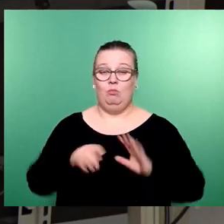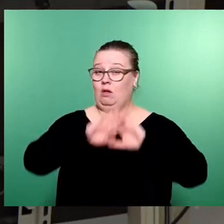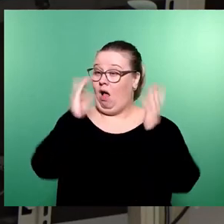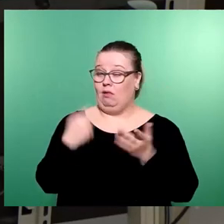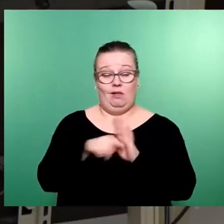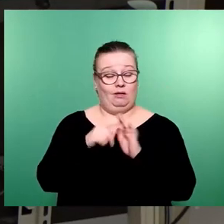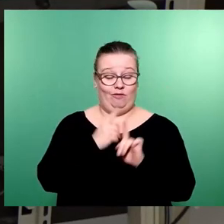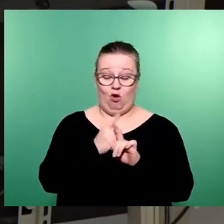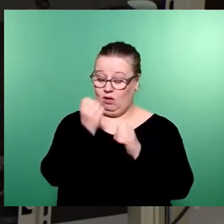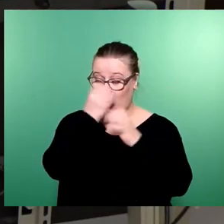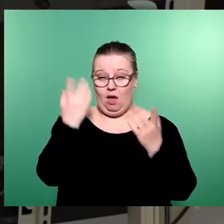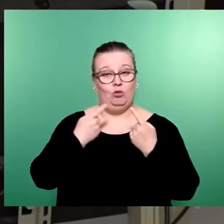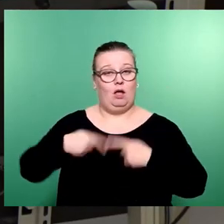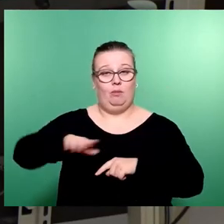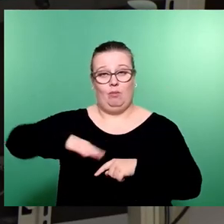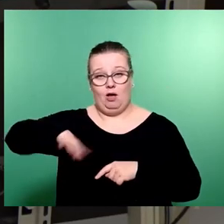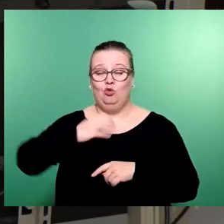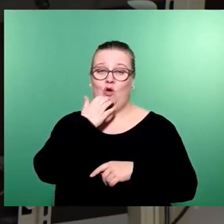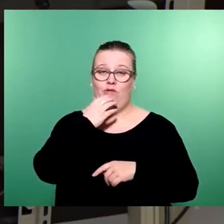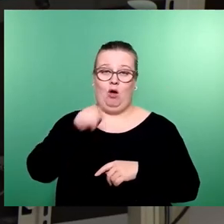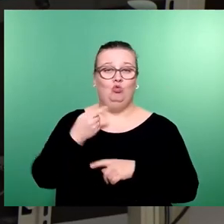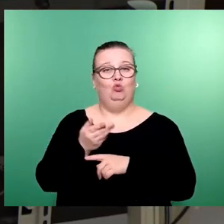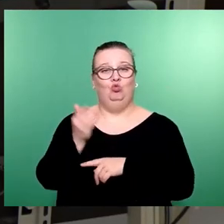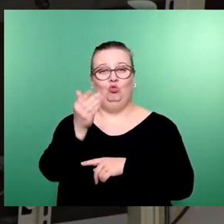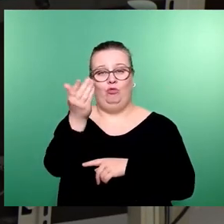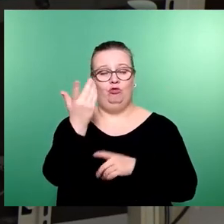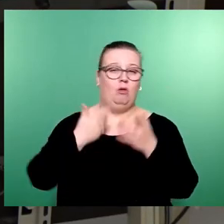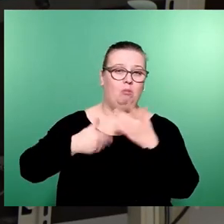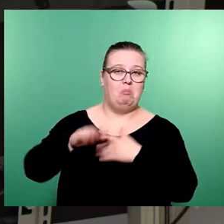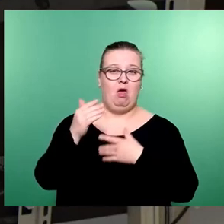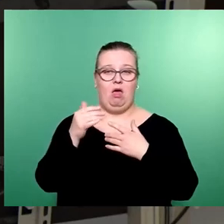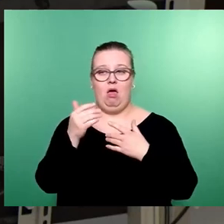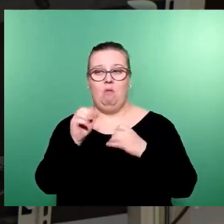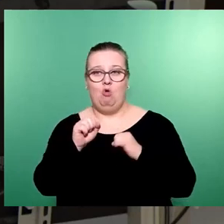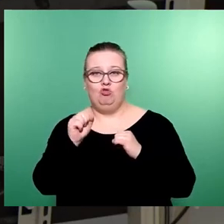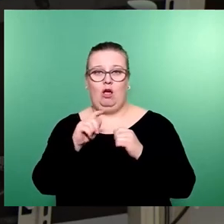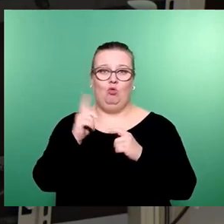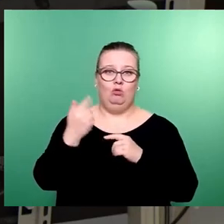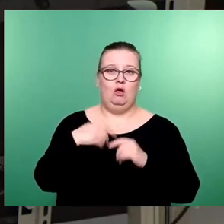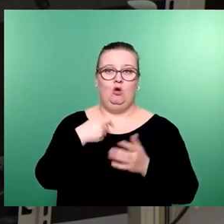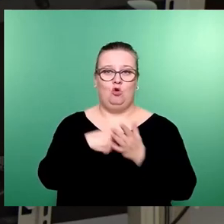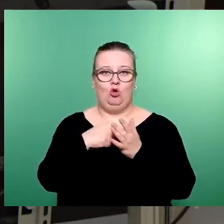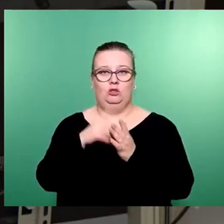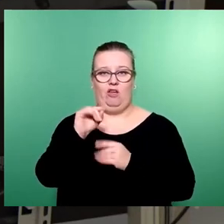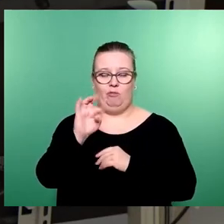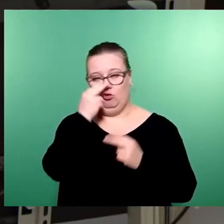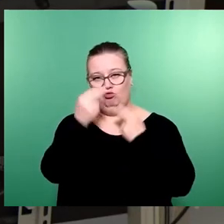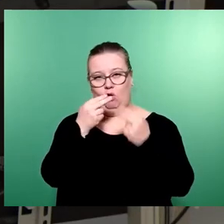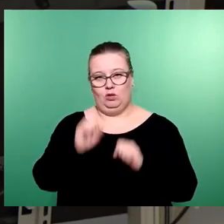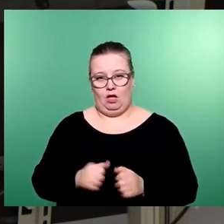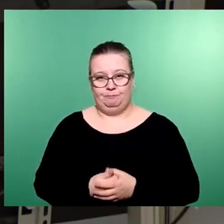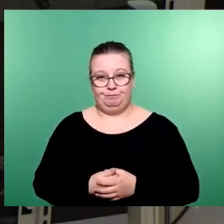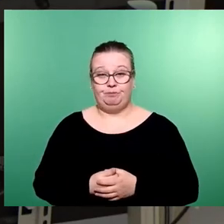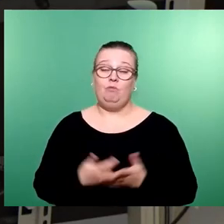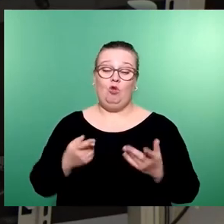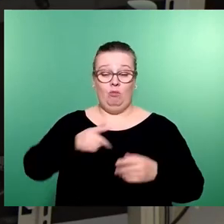Konsequenzen in anderen Bereichen und der Hoffnung, dass man zukünftig auf die eine oder andere Frage und deren Kosten bei der DVB genauer schauen wird. Denn ob